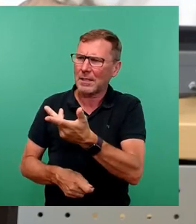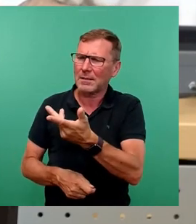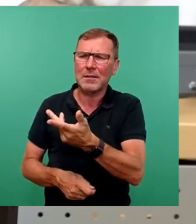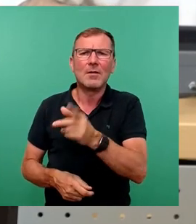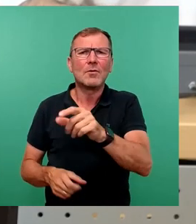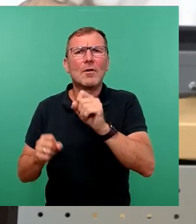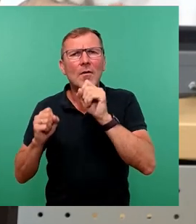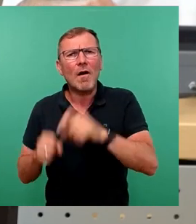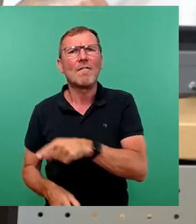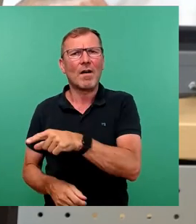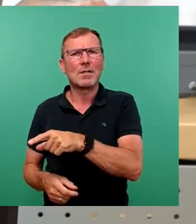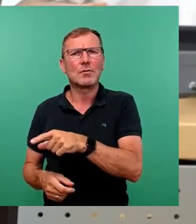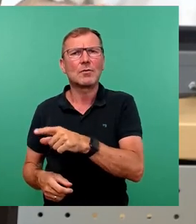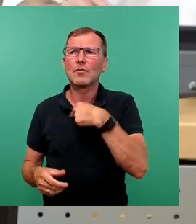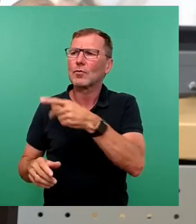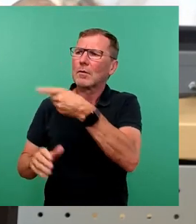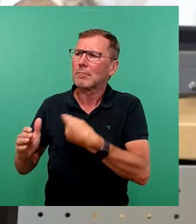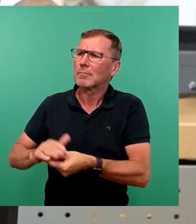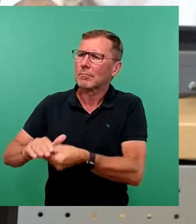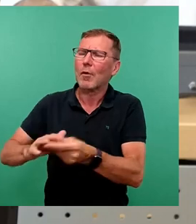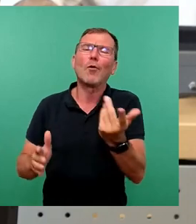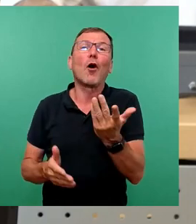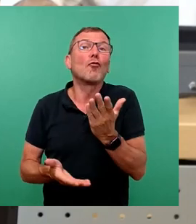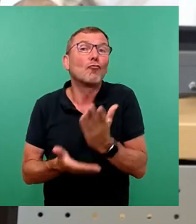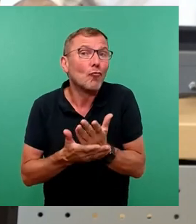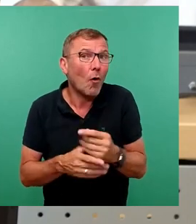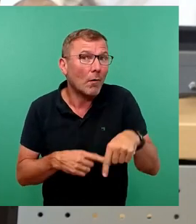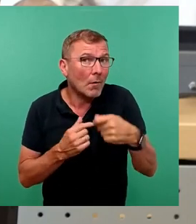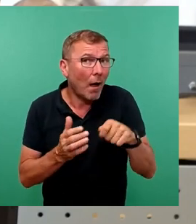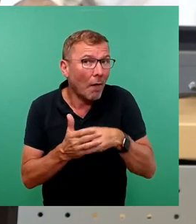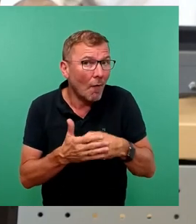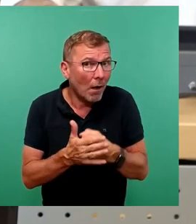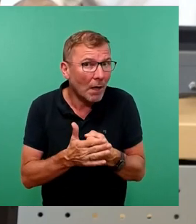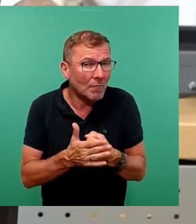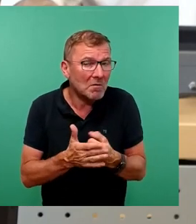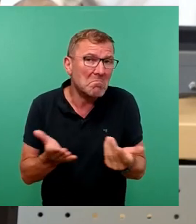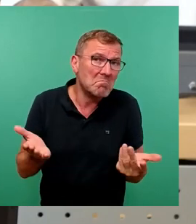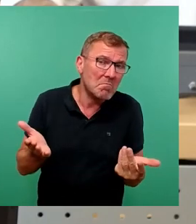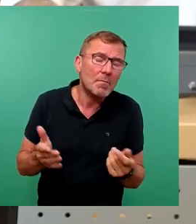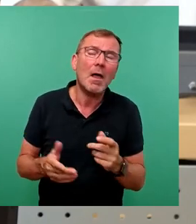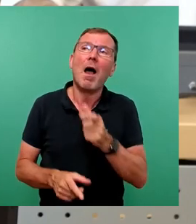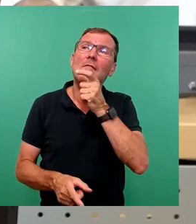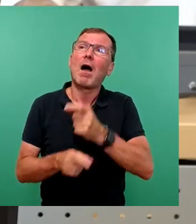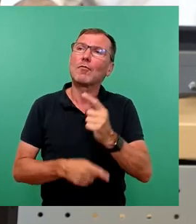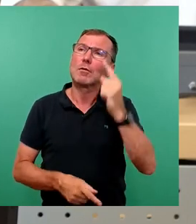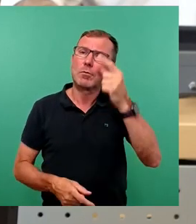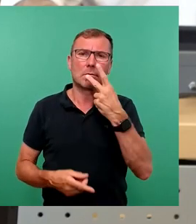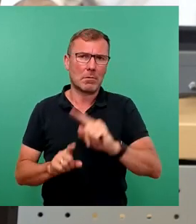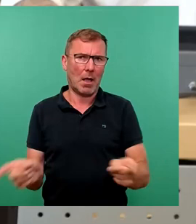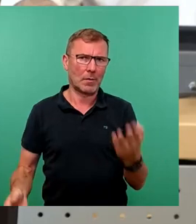Sicht befindlichen Kommunalwahlkampf zu erklären. Verantwortungsbewusstsein sieht allerdings anders aus.